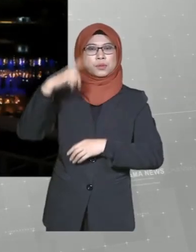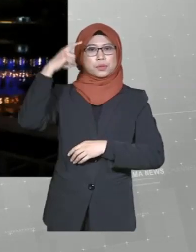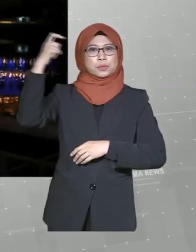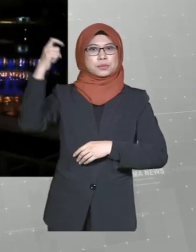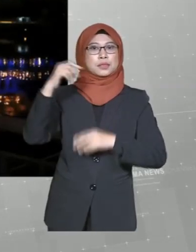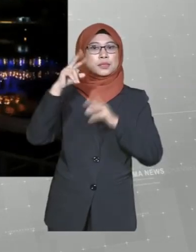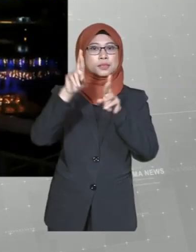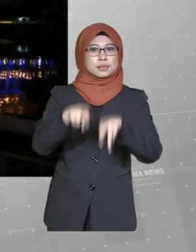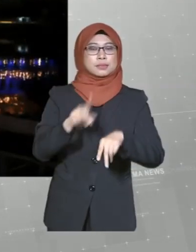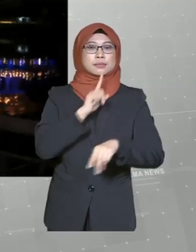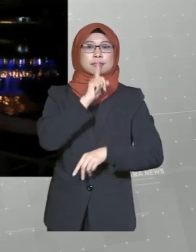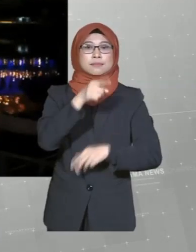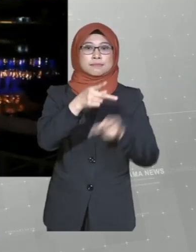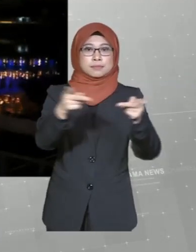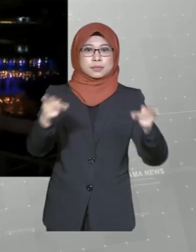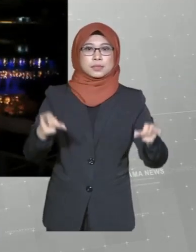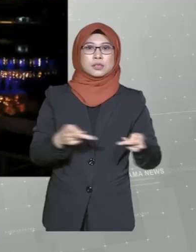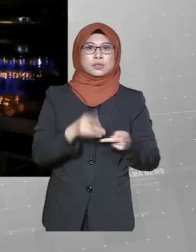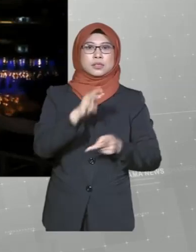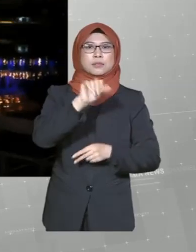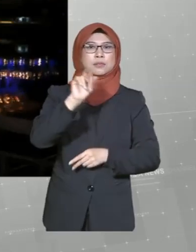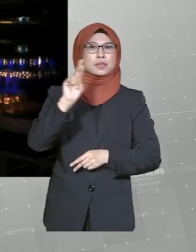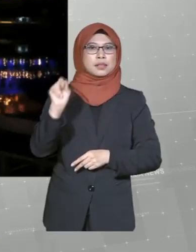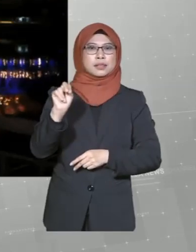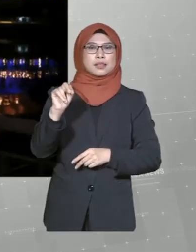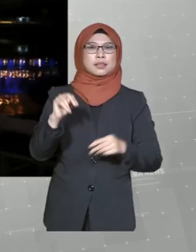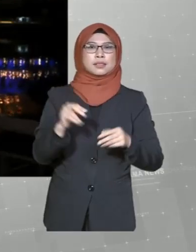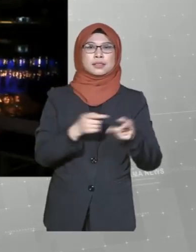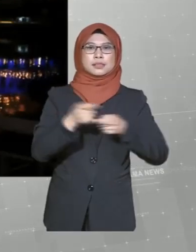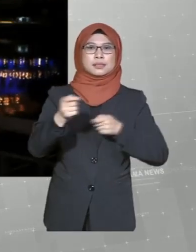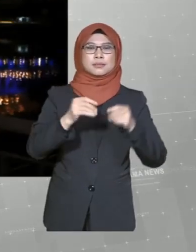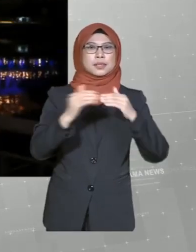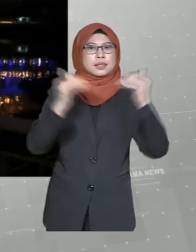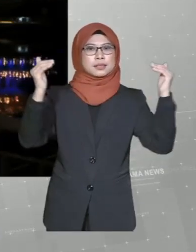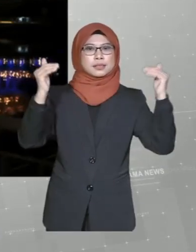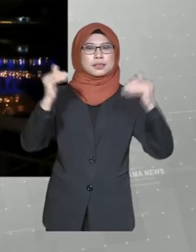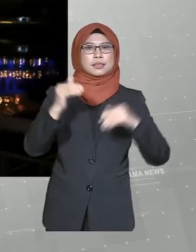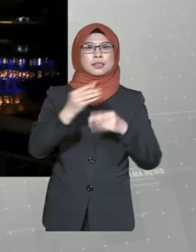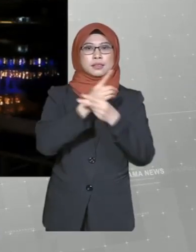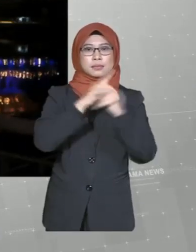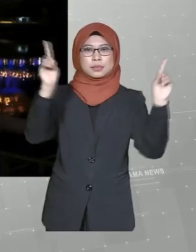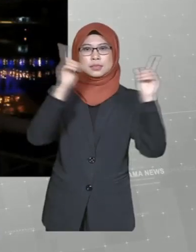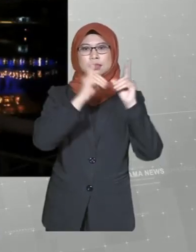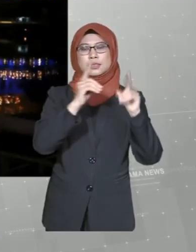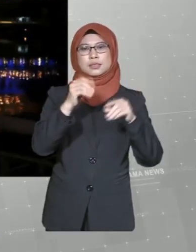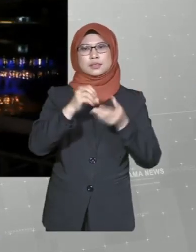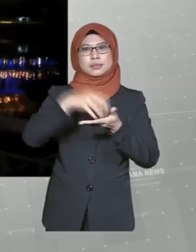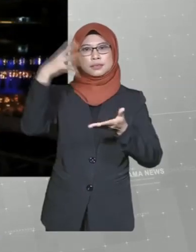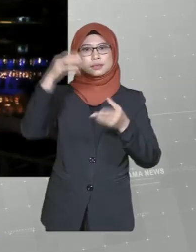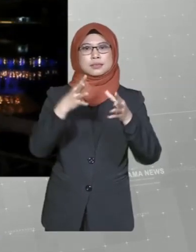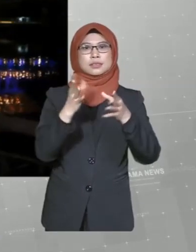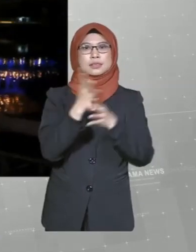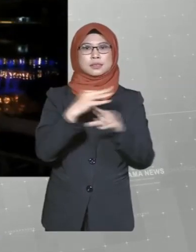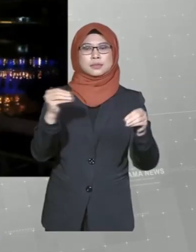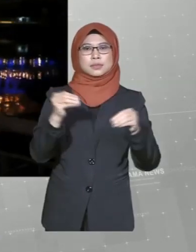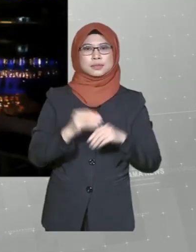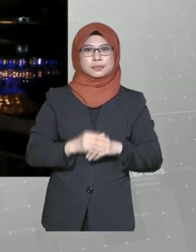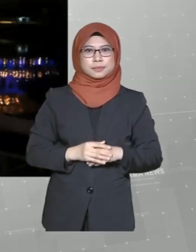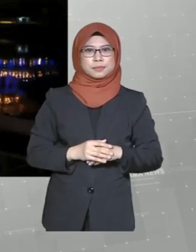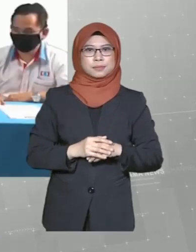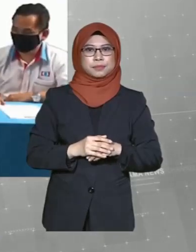memastikan kawasan Baram ditadbir secara adil, demokratik dengan kekayaan Sarawak diurus sempurna.